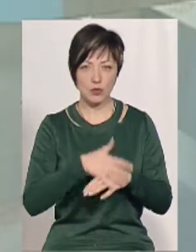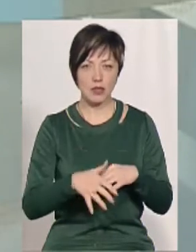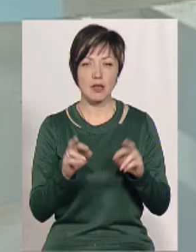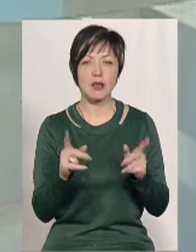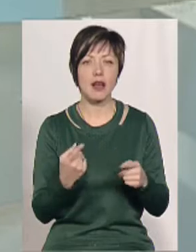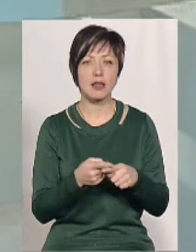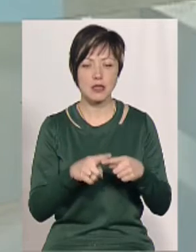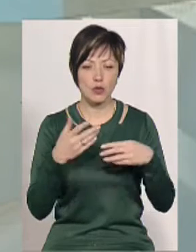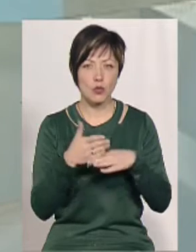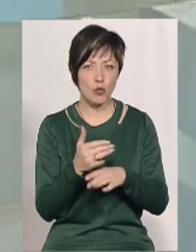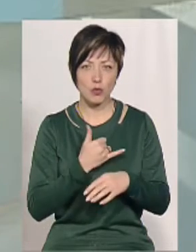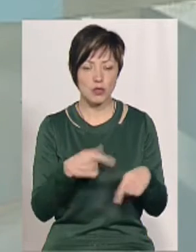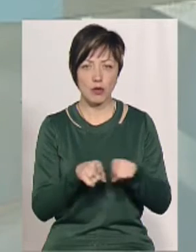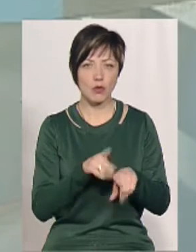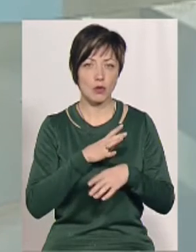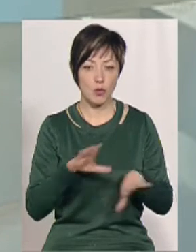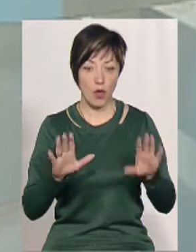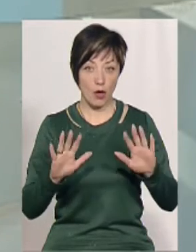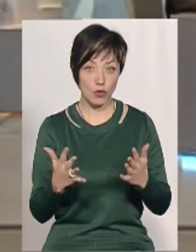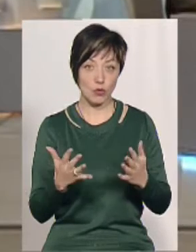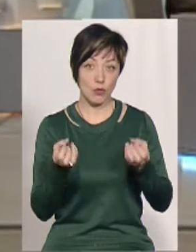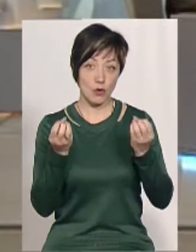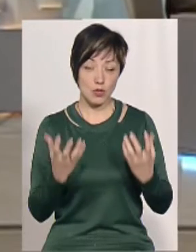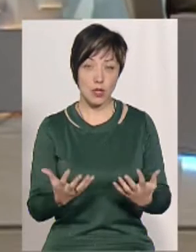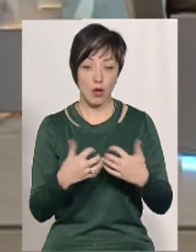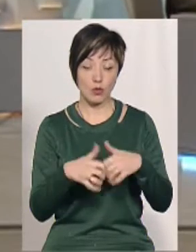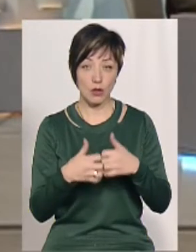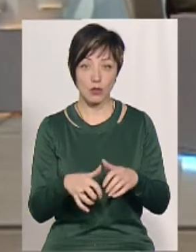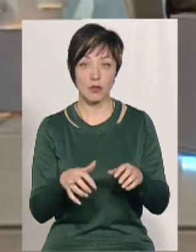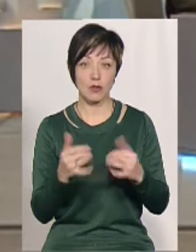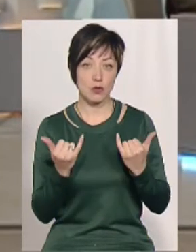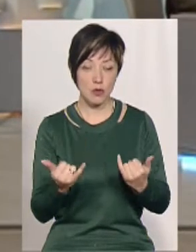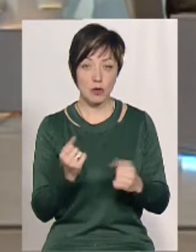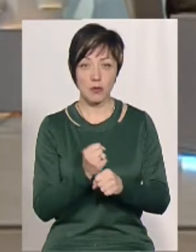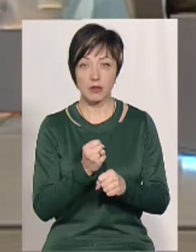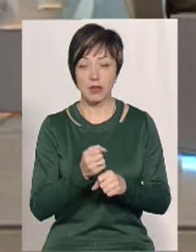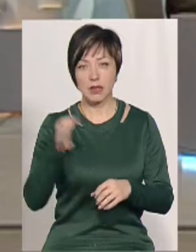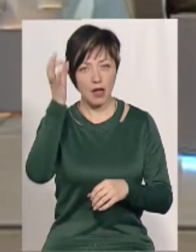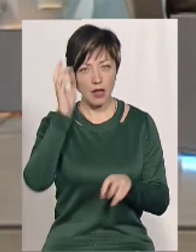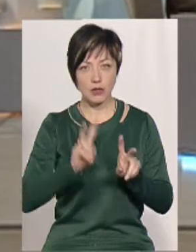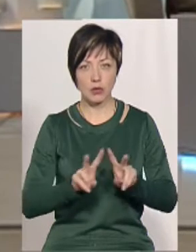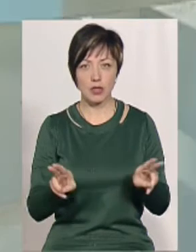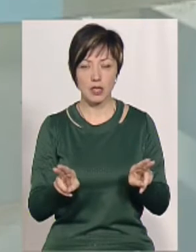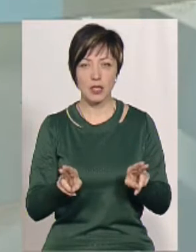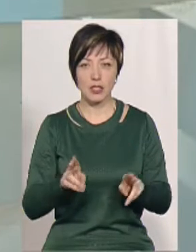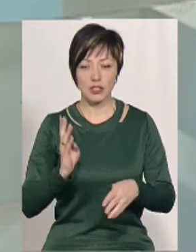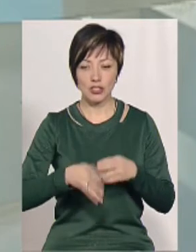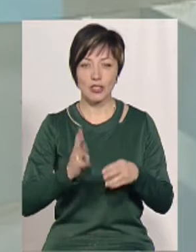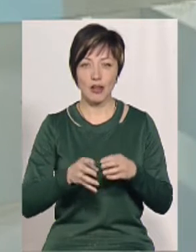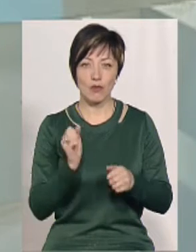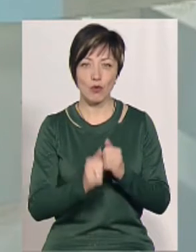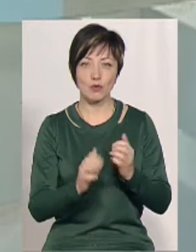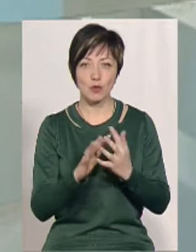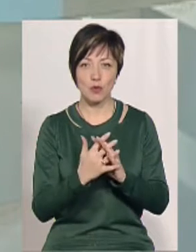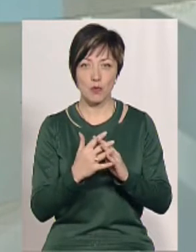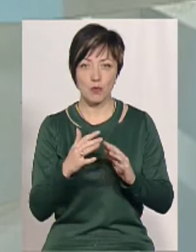як, як це вони дроблять. У нас такого не було. тут проста установка, вона сьогодні, вона нагадує січкарня, яка